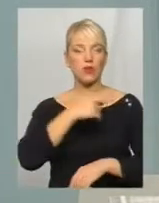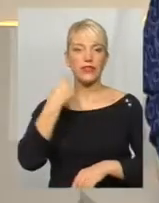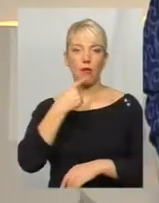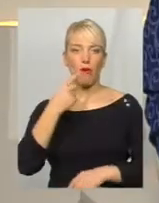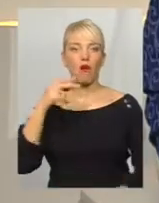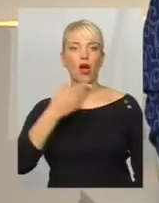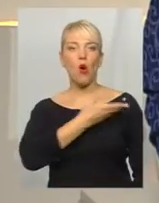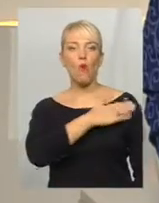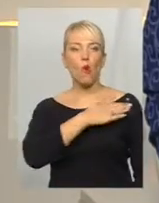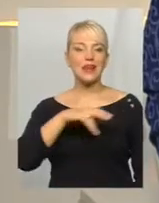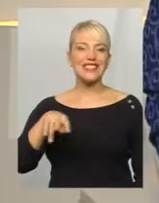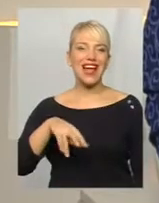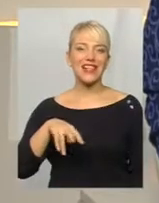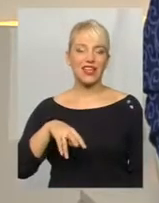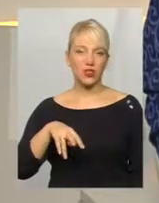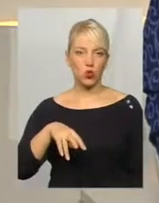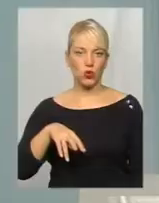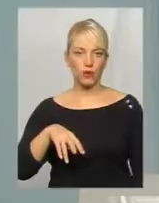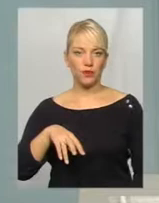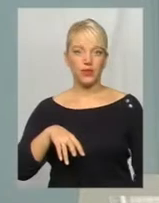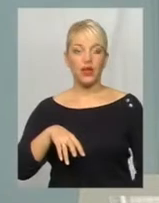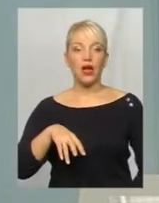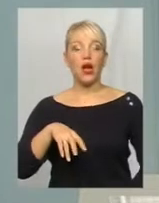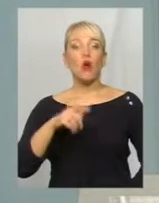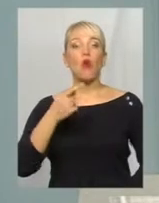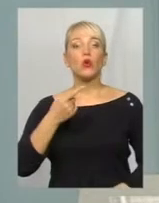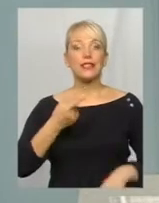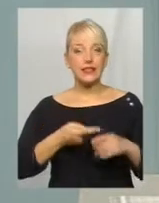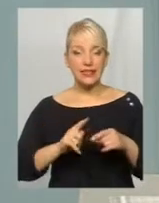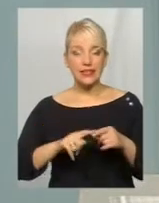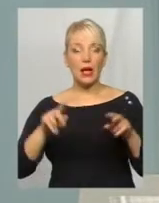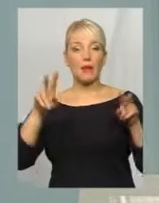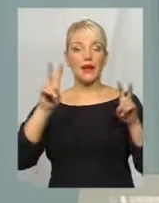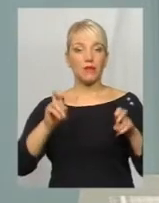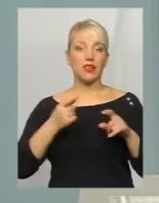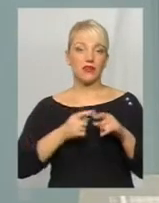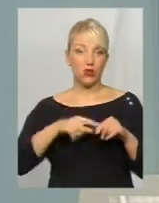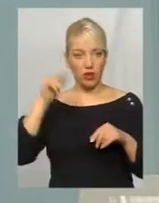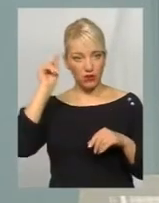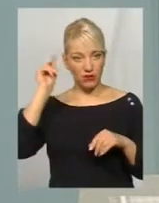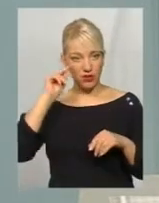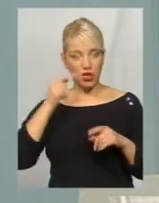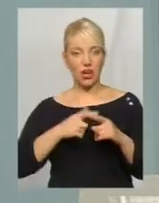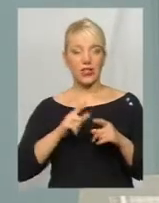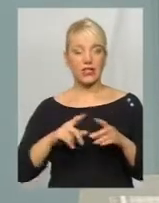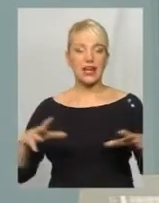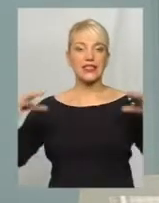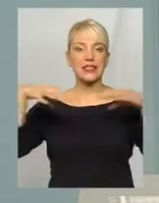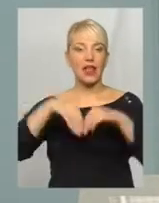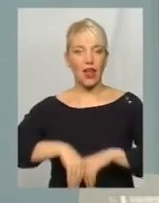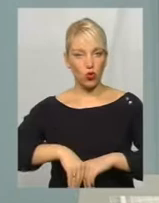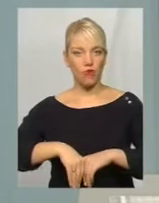література, як інтегрований курс. Ось ці предмети, вони вивчаються за рахунок варіативної складової,